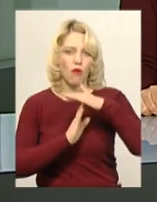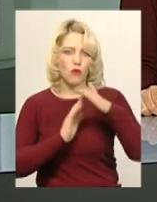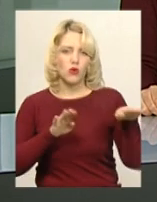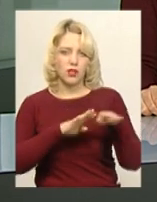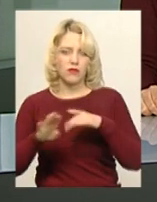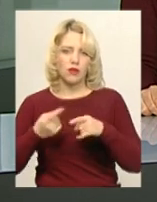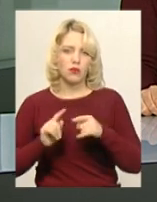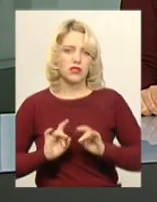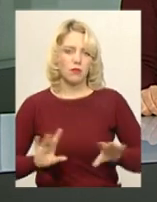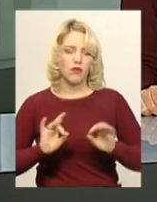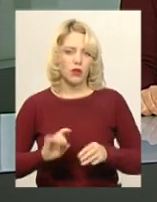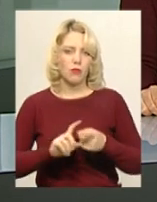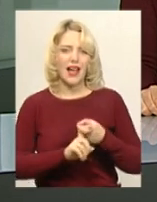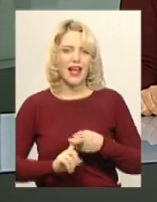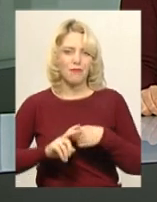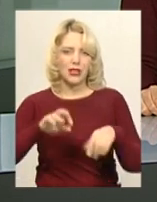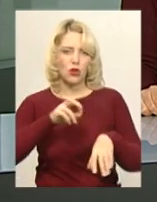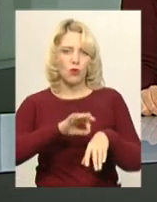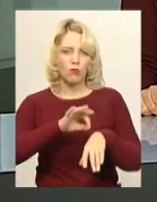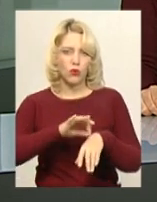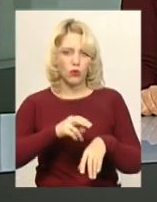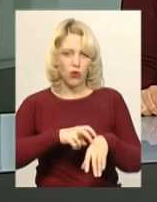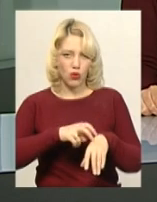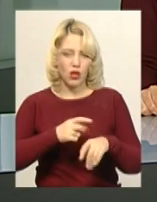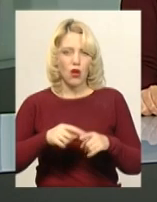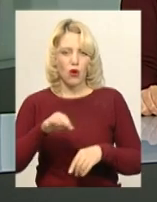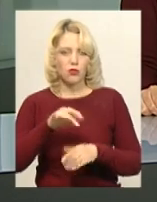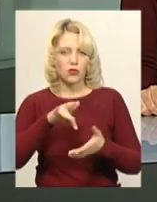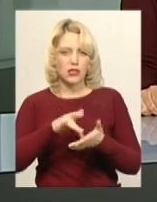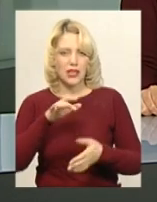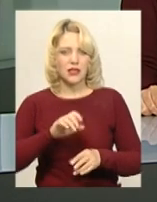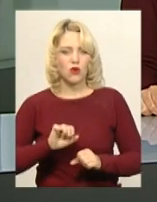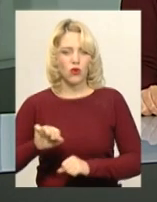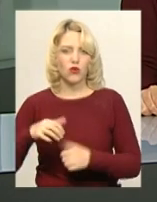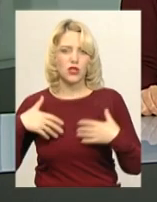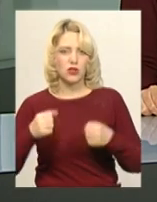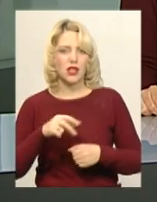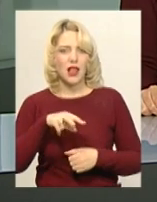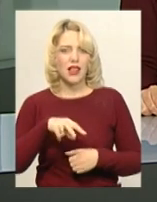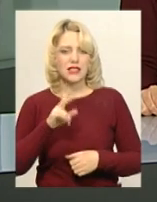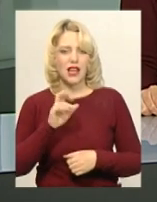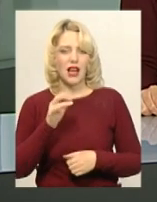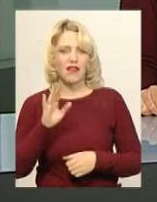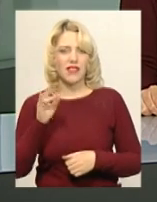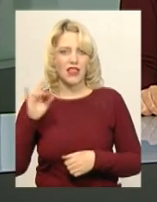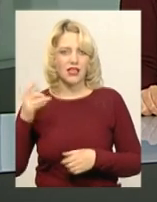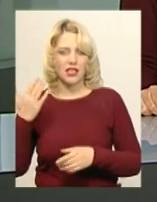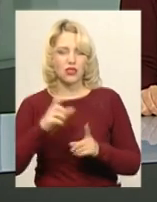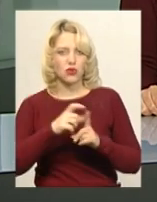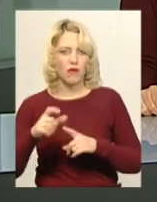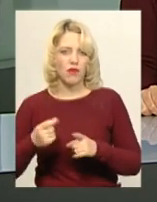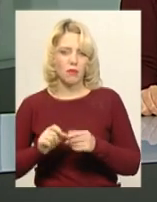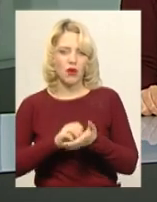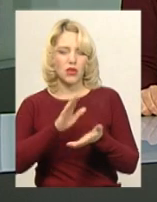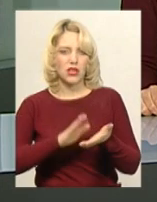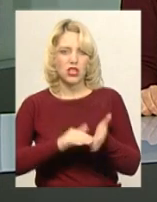розповідає епідеміолог обласного лабораторного центру Міністерства охорони здоров'я України Лариса Калінер. За її словами, в області